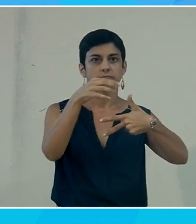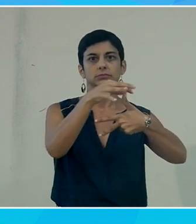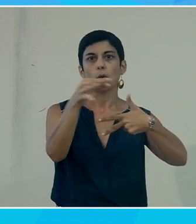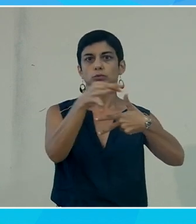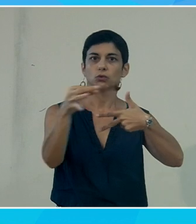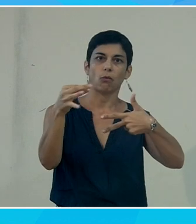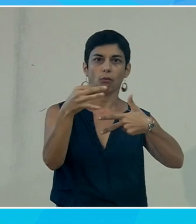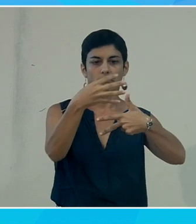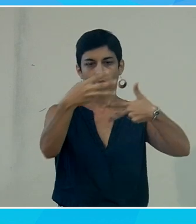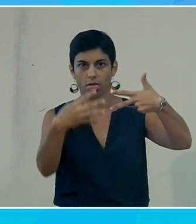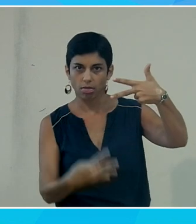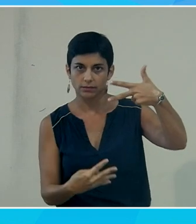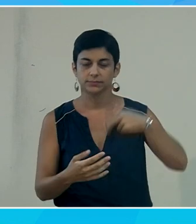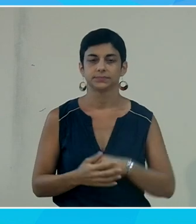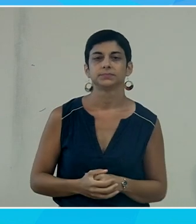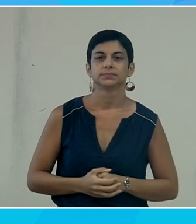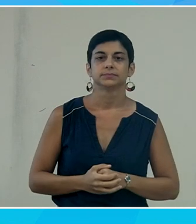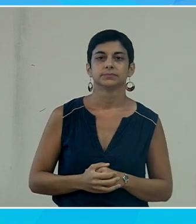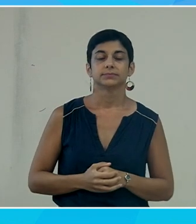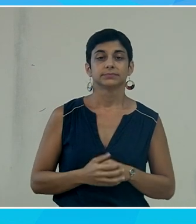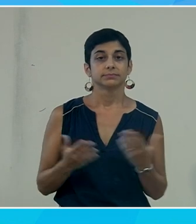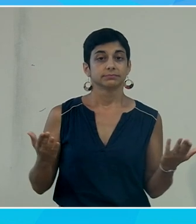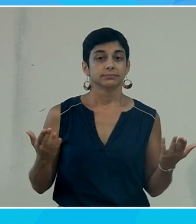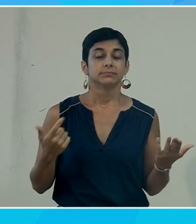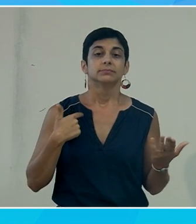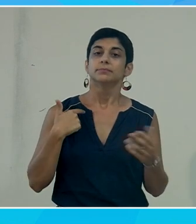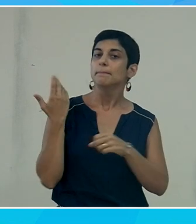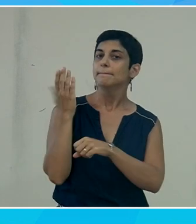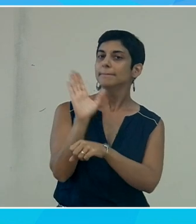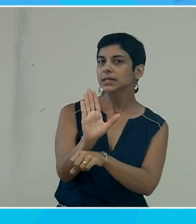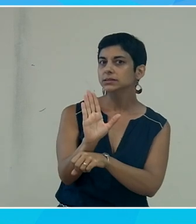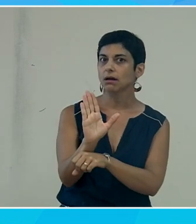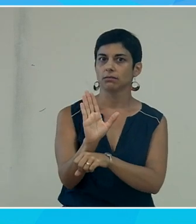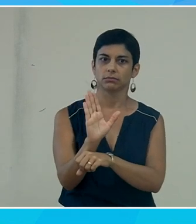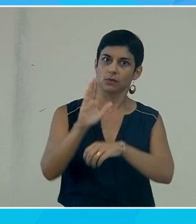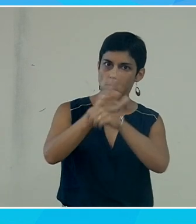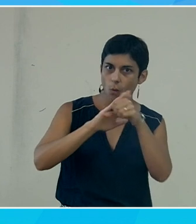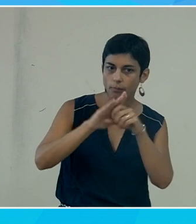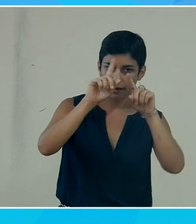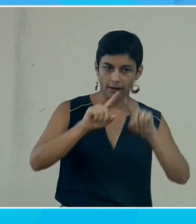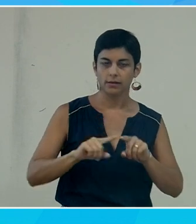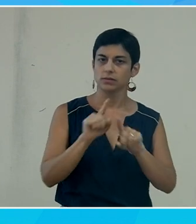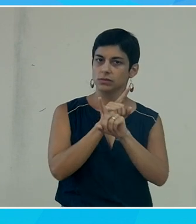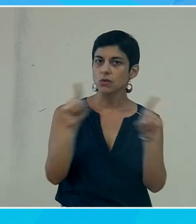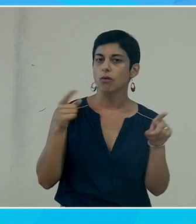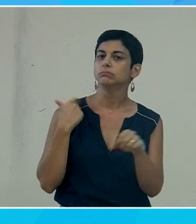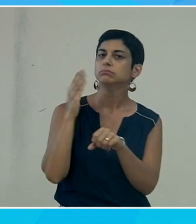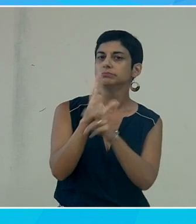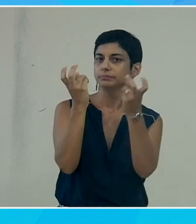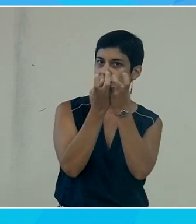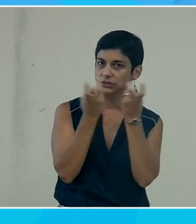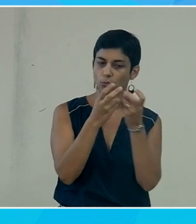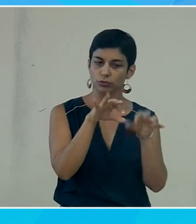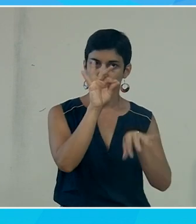différentes. Alors, l'objet de la présentation, là, ce n'est pas toutes les balayées, mais je vais vous en donner quelques exemples.